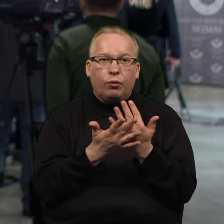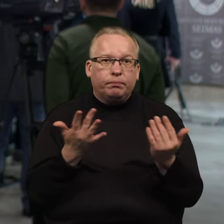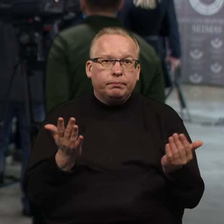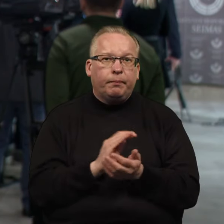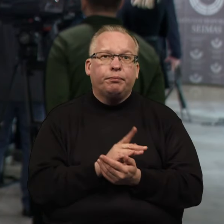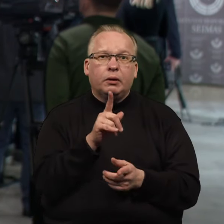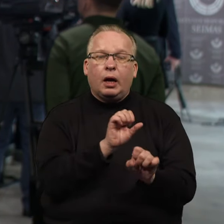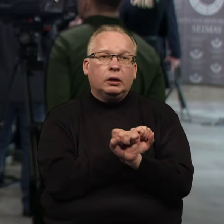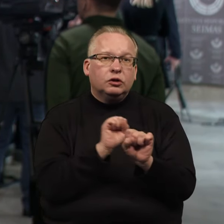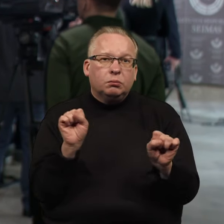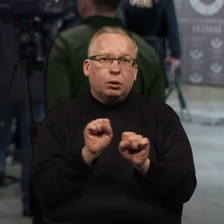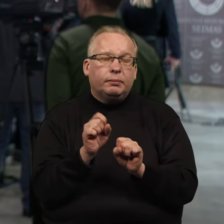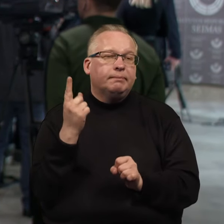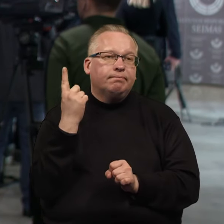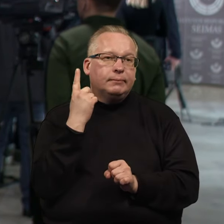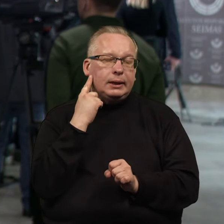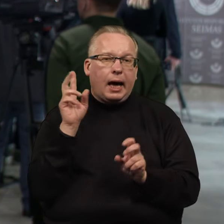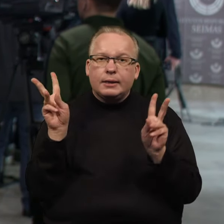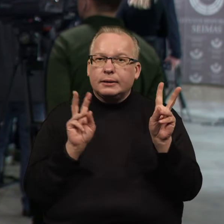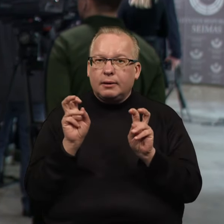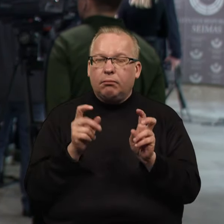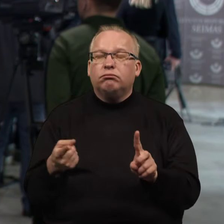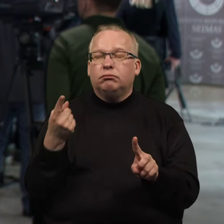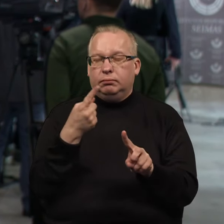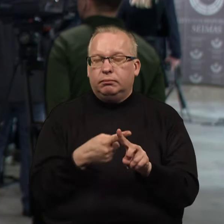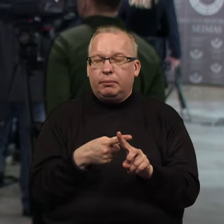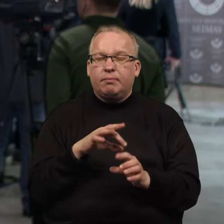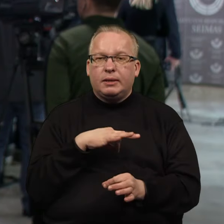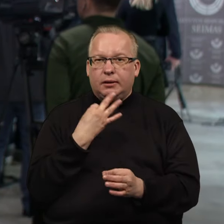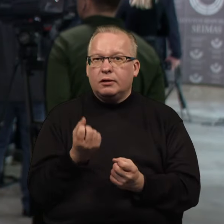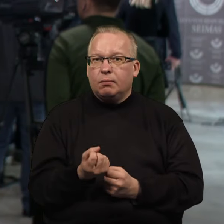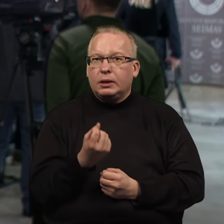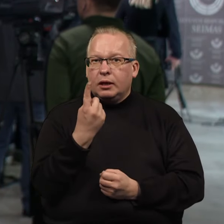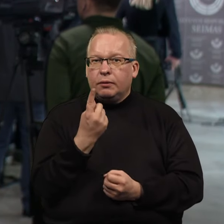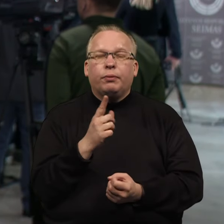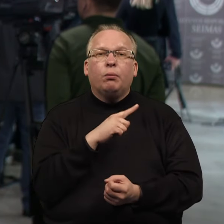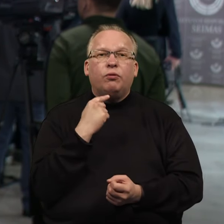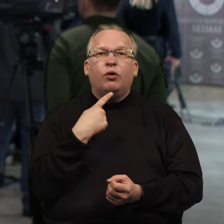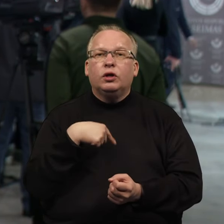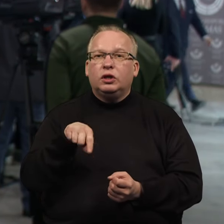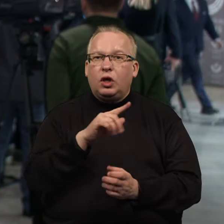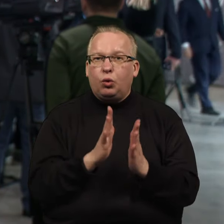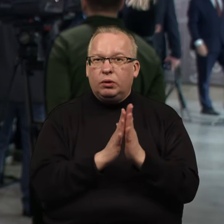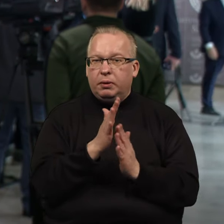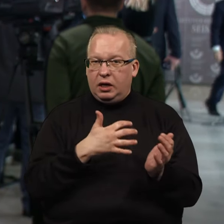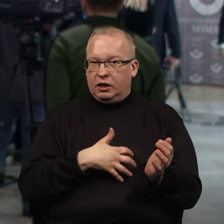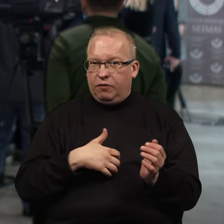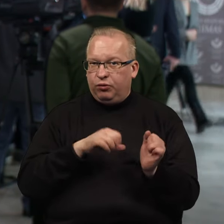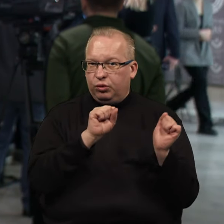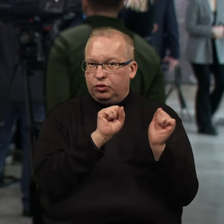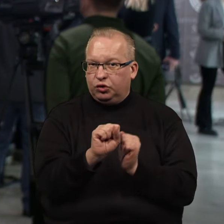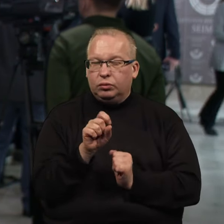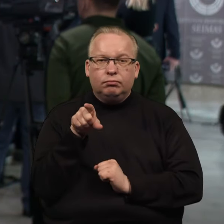tie sprogdinimai, tie garsiai žmonėm kėlė papildomą stresą. Taip pat ir nemaža dalis buvo argumentų dėl gyvūnų gerovės. Iš